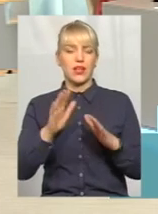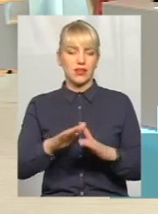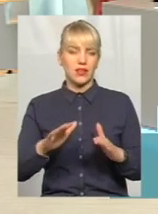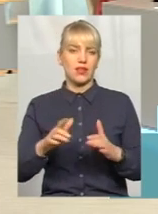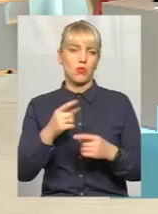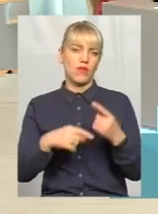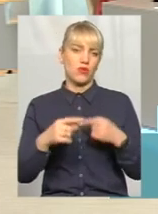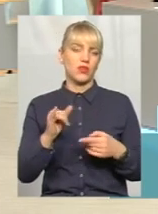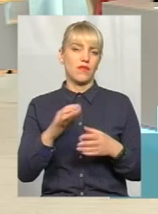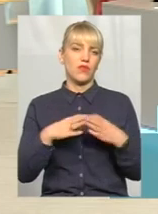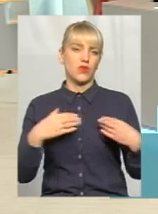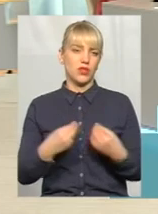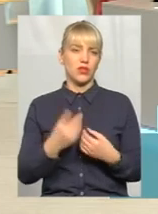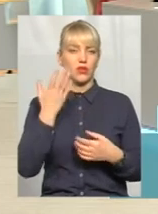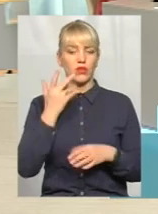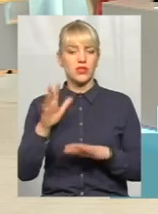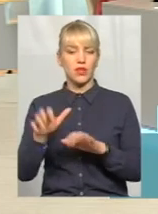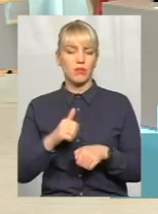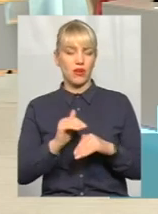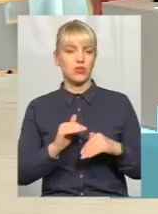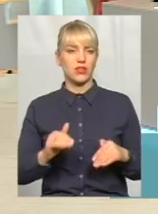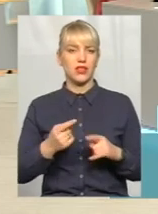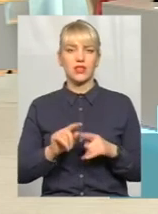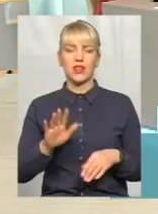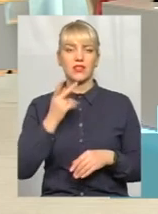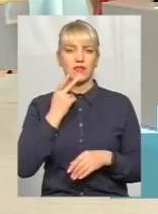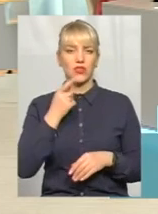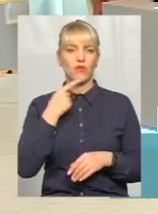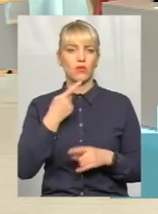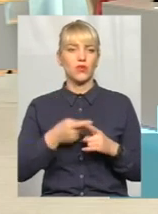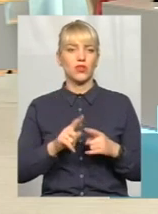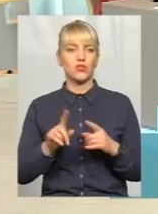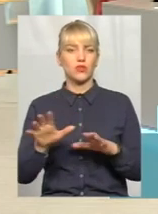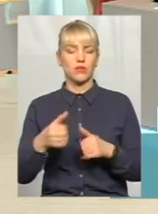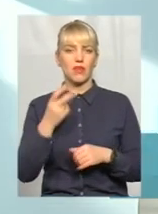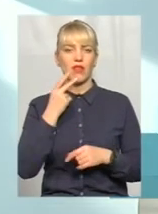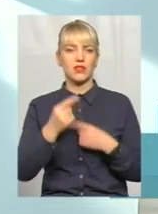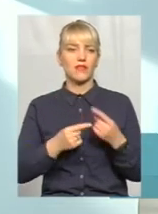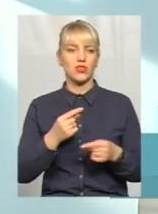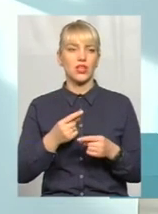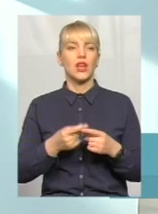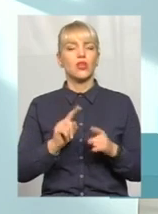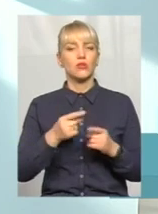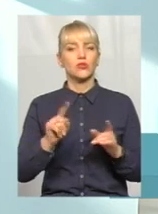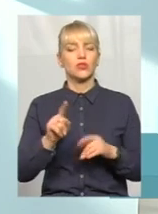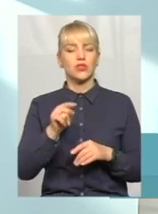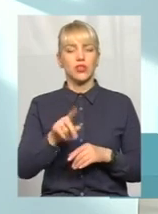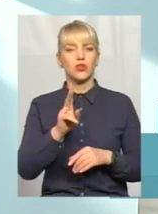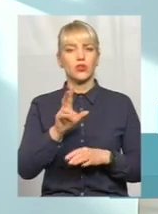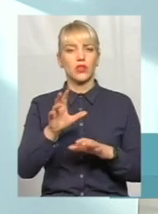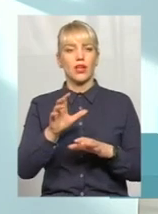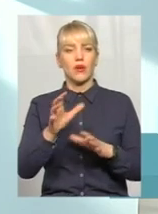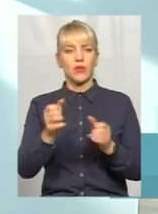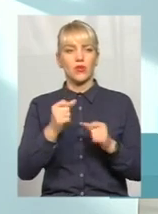І коли забирають дітей, це не завжди говорить про те, що забирають їх назавжди, так як це, знову ж таки, оті, які беруть оті